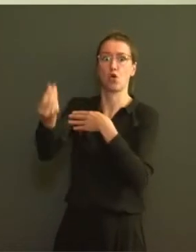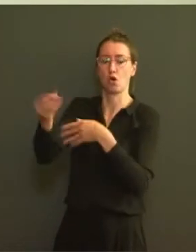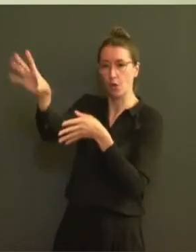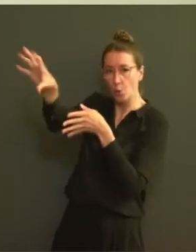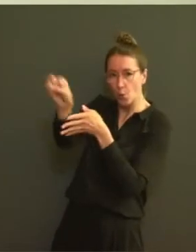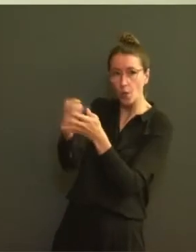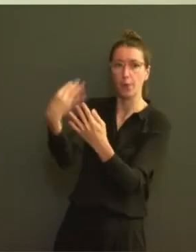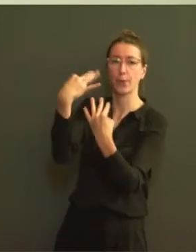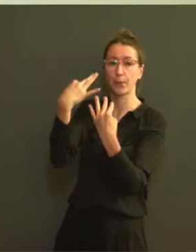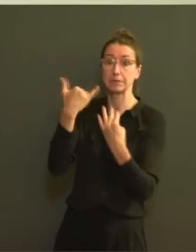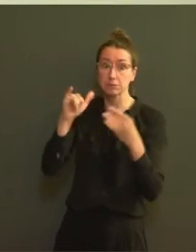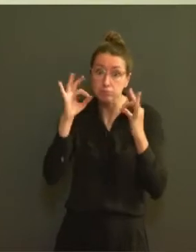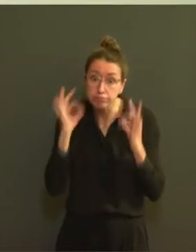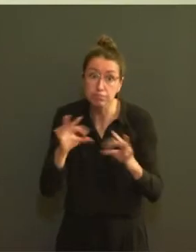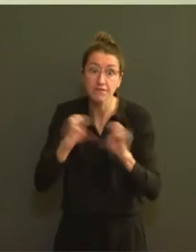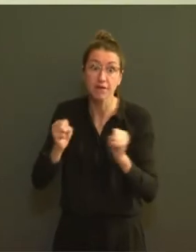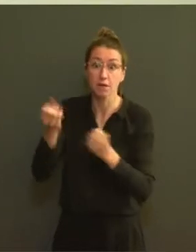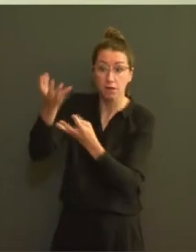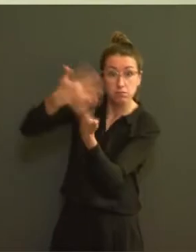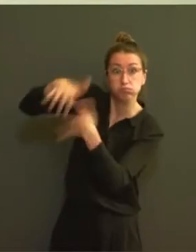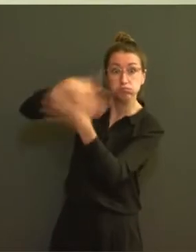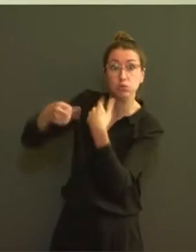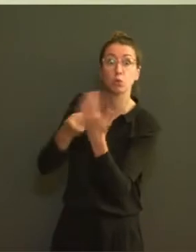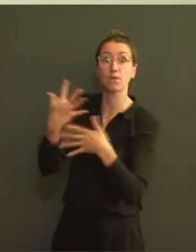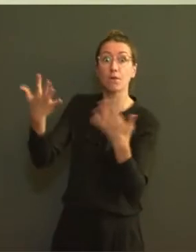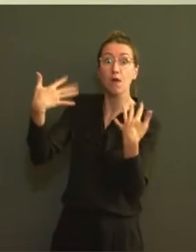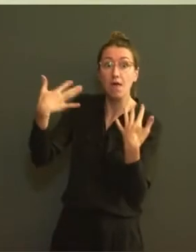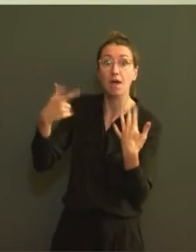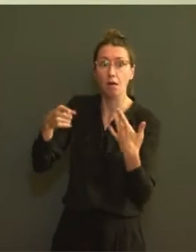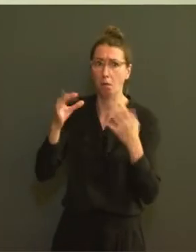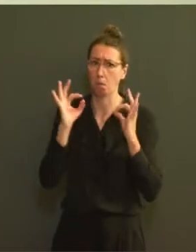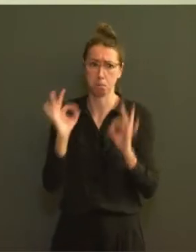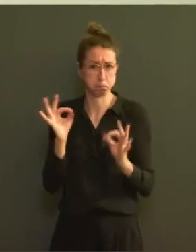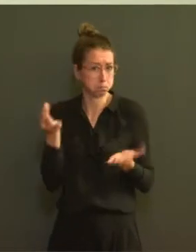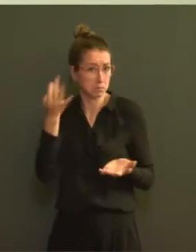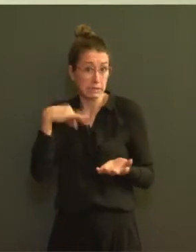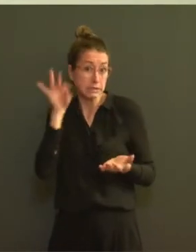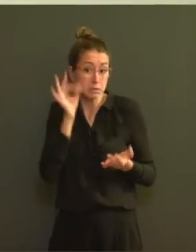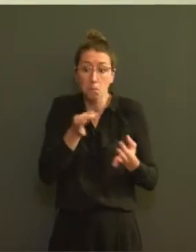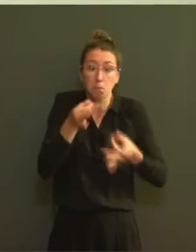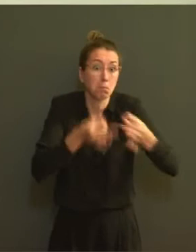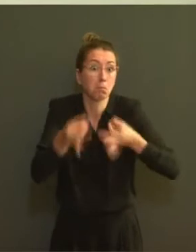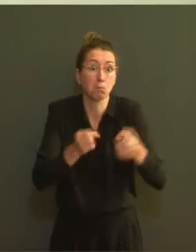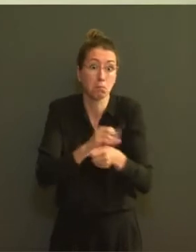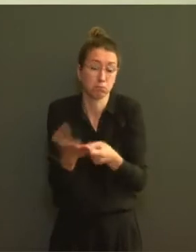ça de telle sorte que ce soit de l'air extérieur, il n'y a aucun risque supplémentaire de propagation du virus.